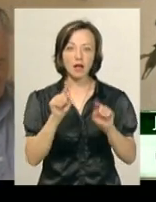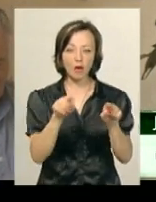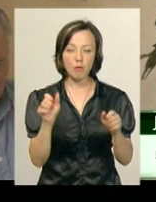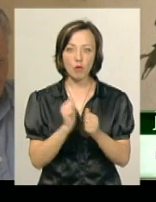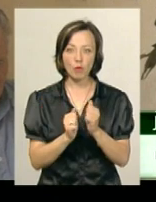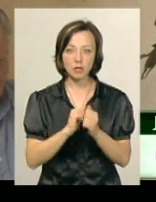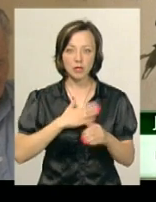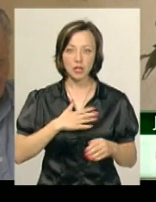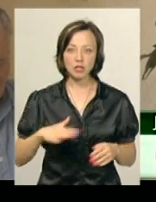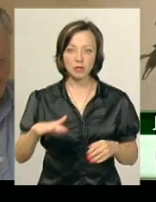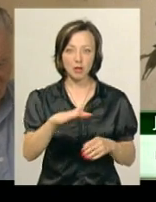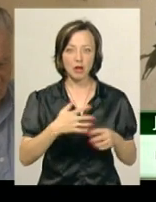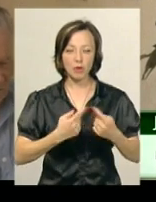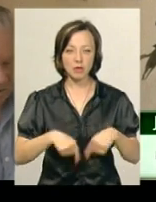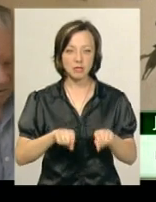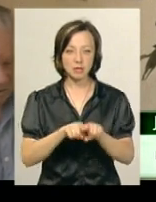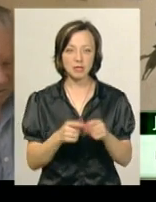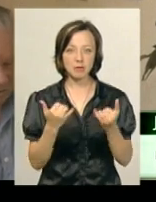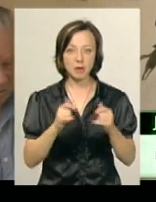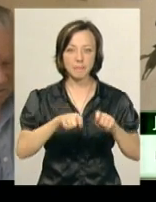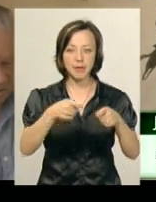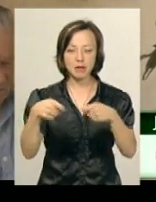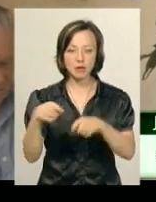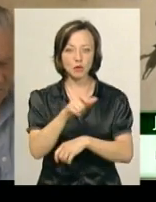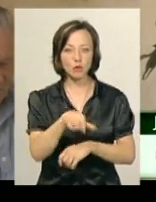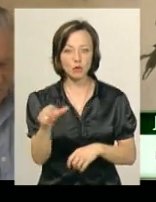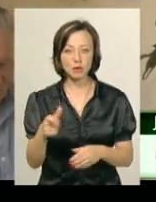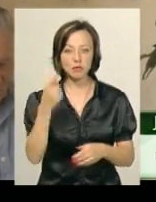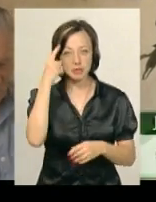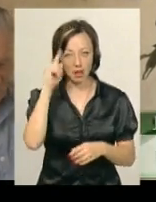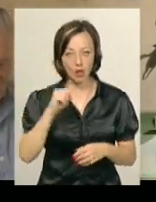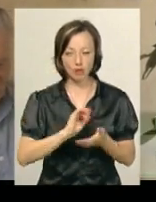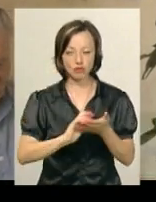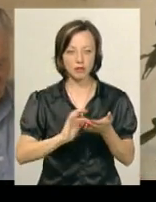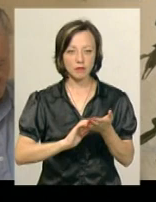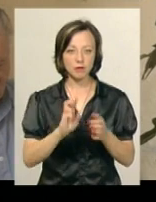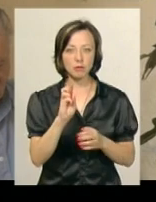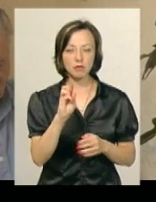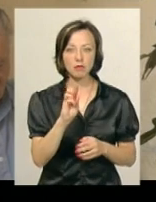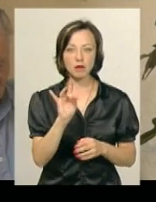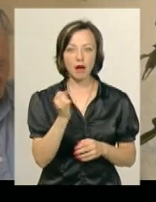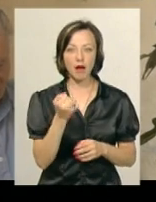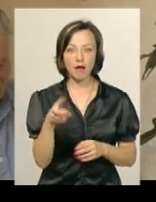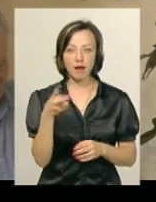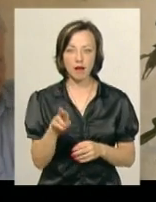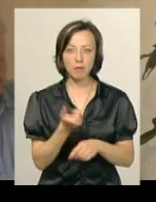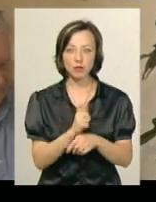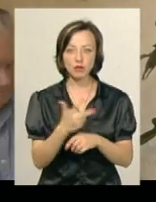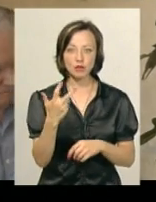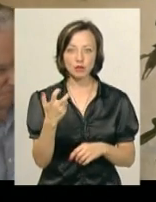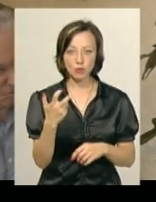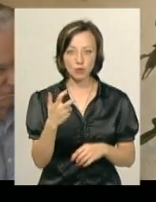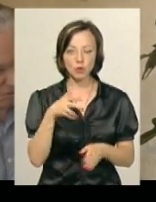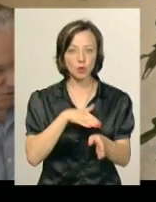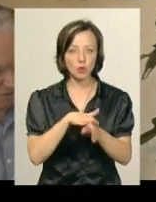кожна наша територіально-правовна організація передасть тим людям, які володіють шрифтом Брайля. Взагалі-то в нас більше 300